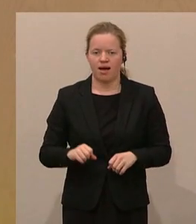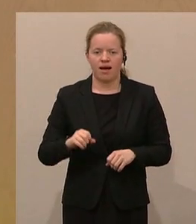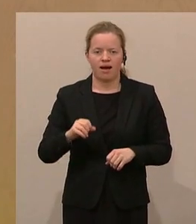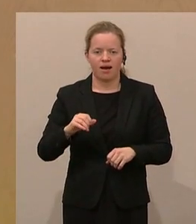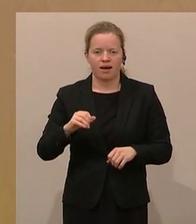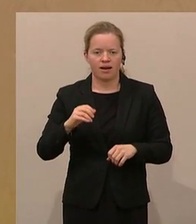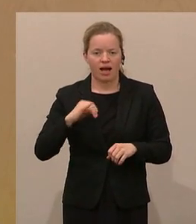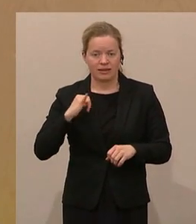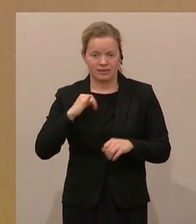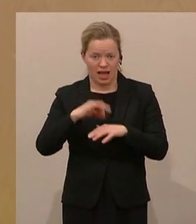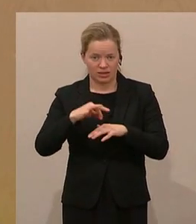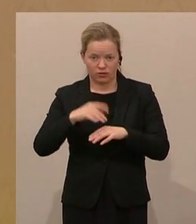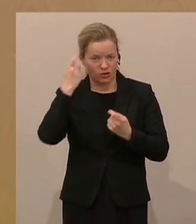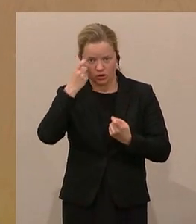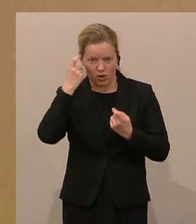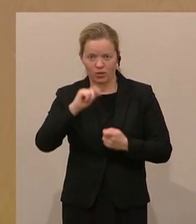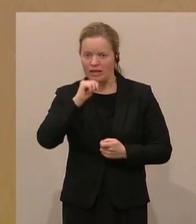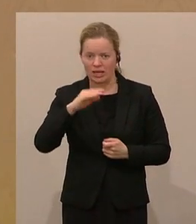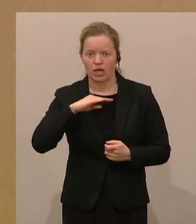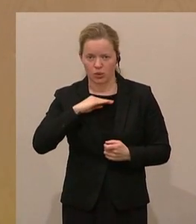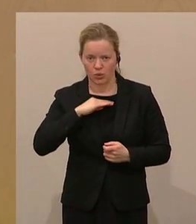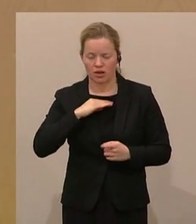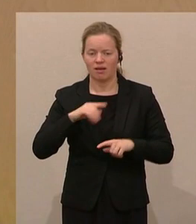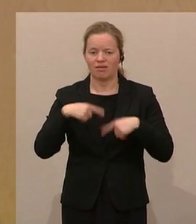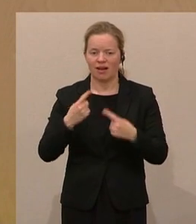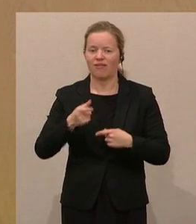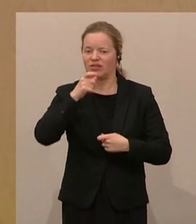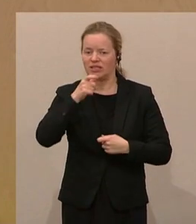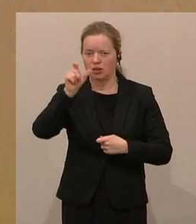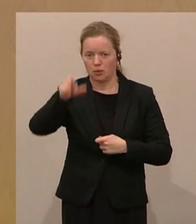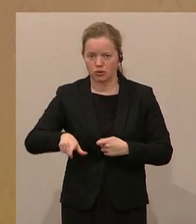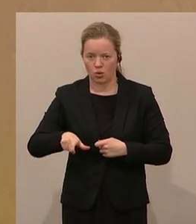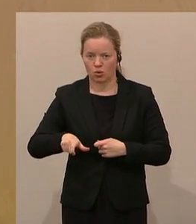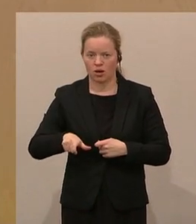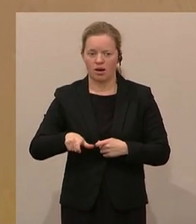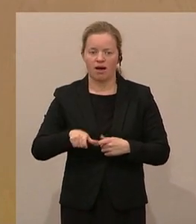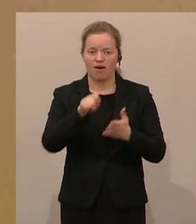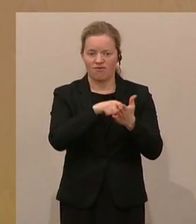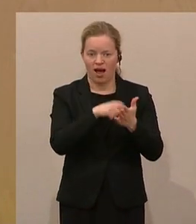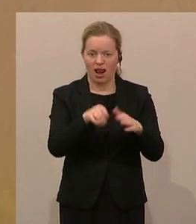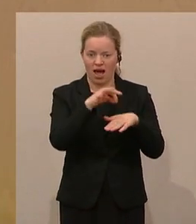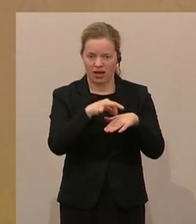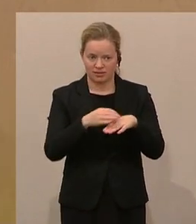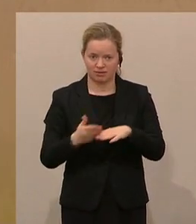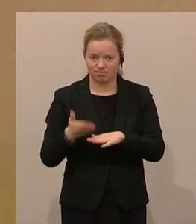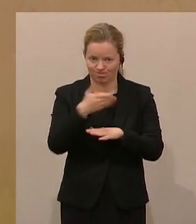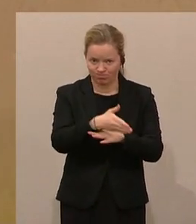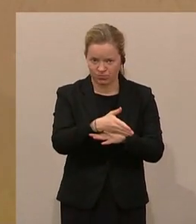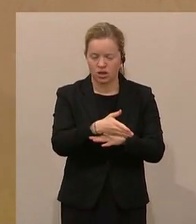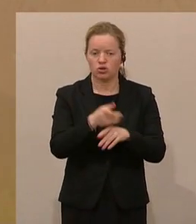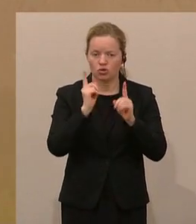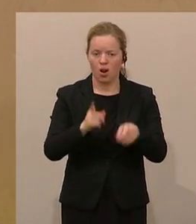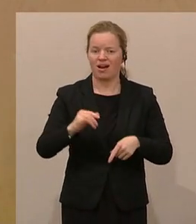Versorgung nicht ausreicht, der Patient, der Versicherte zum Wahlarzt gehen kann und die Kasse das übernehmen muss,